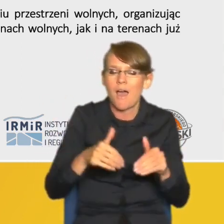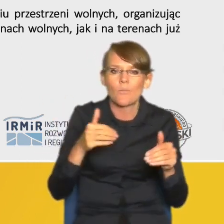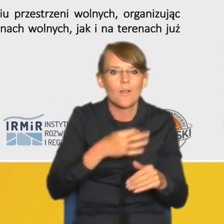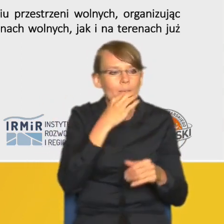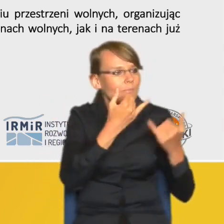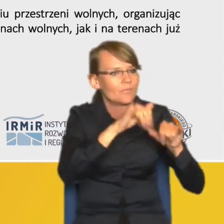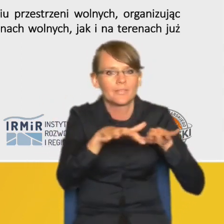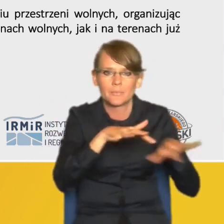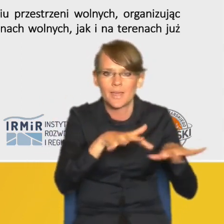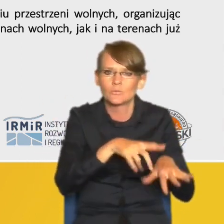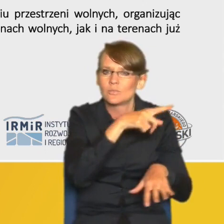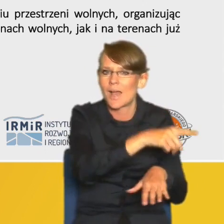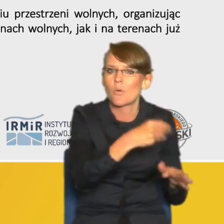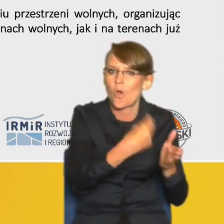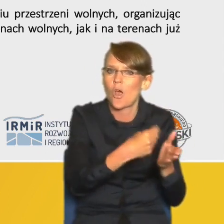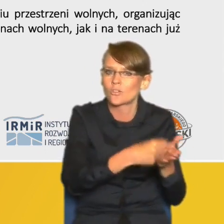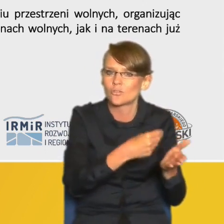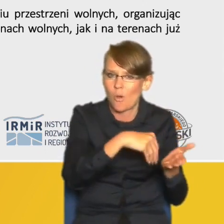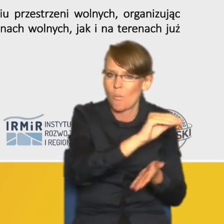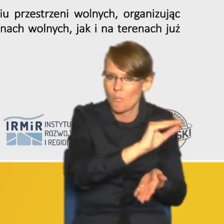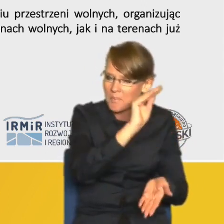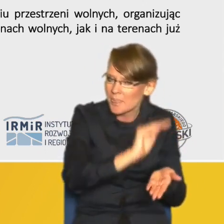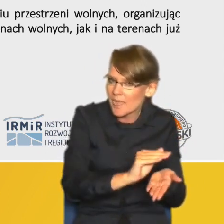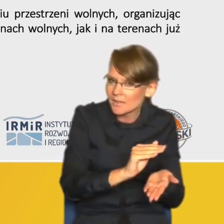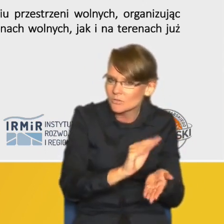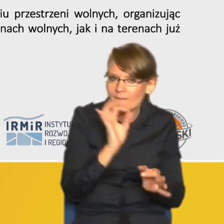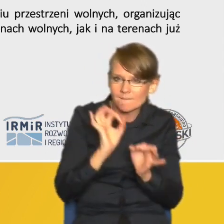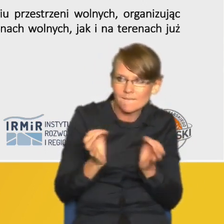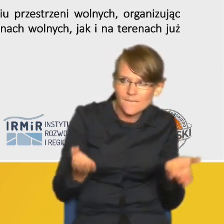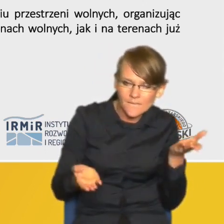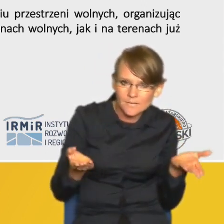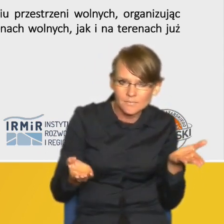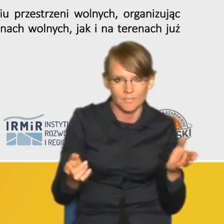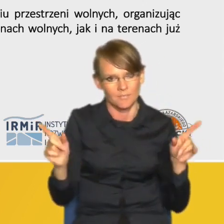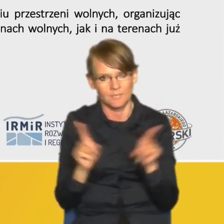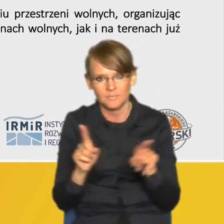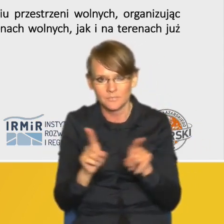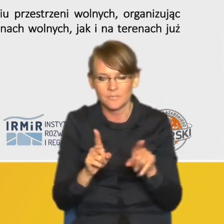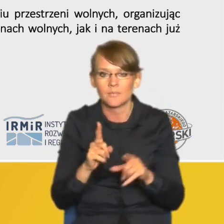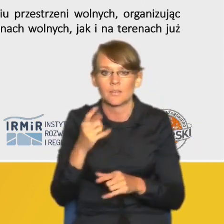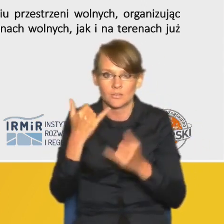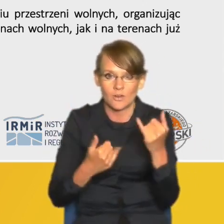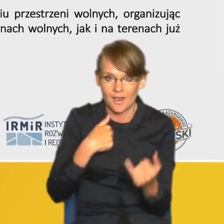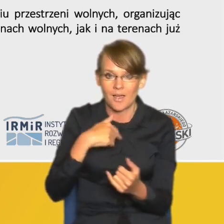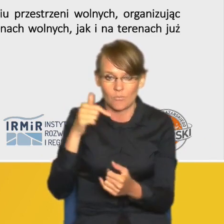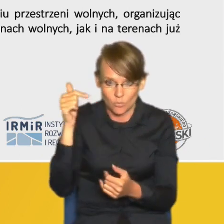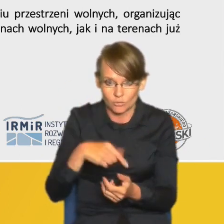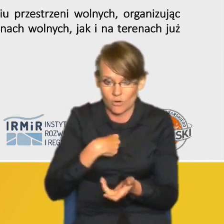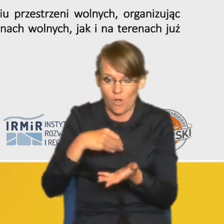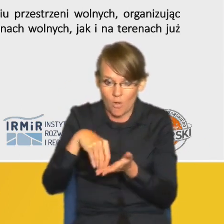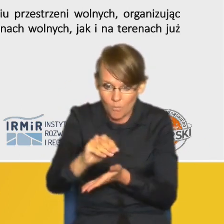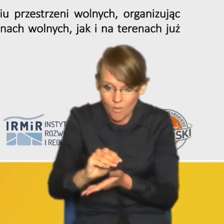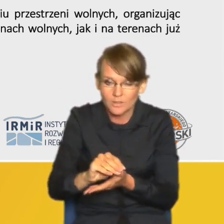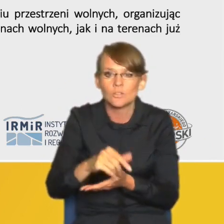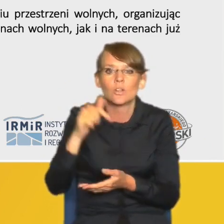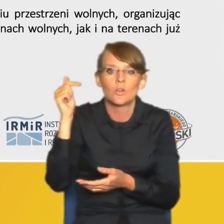innym miejscu gdzie te koszty są mniejsze wreszcie ta konieczność zapłacenia tej opłaty powoduje konieczność